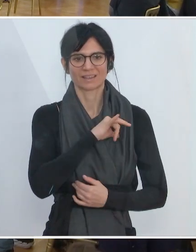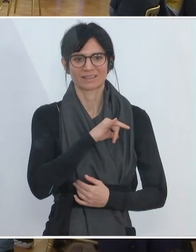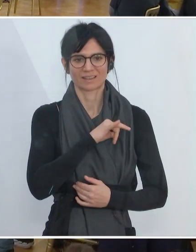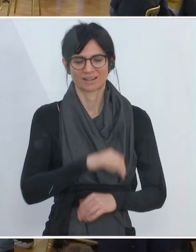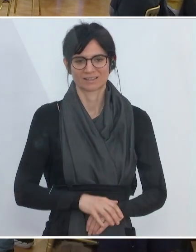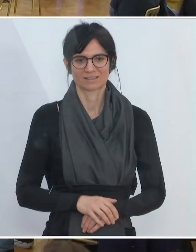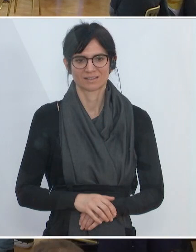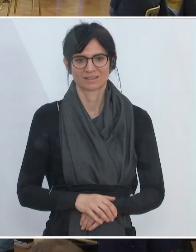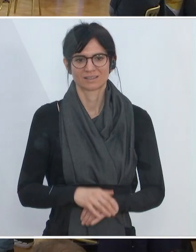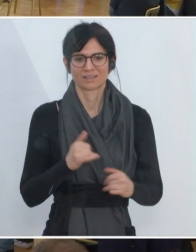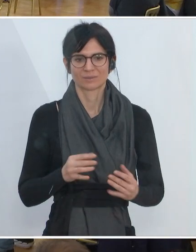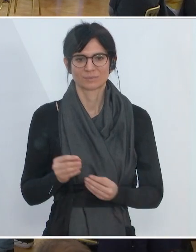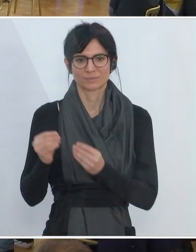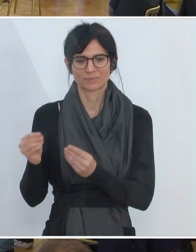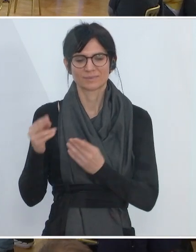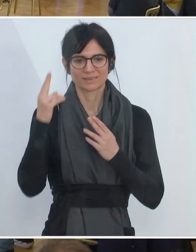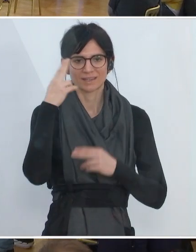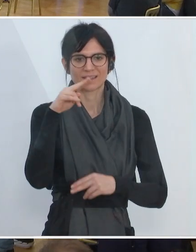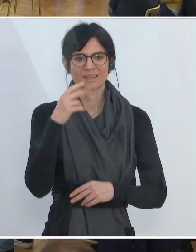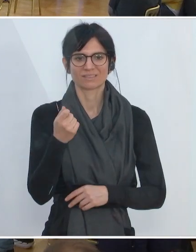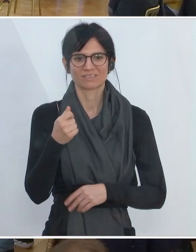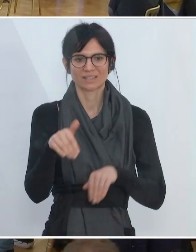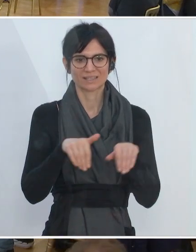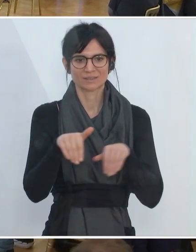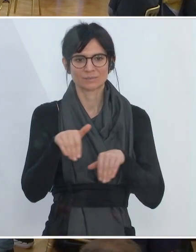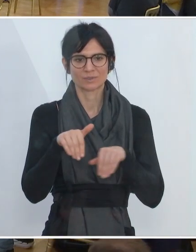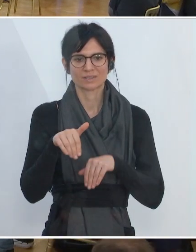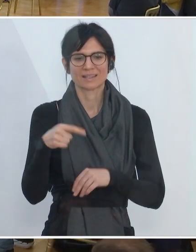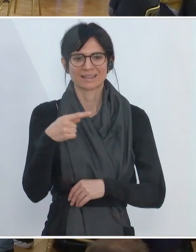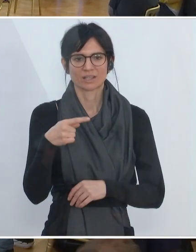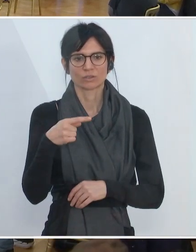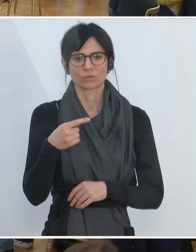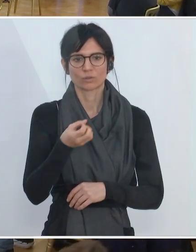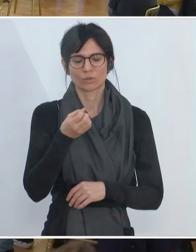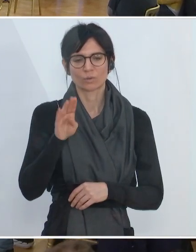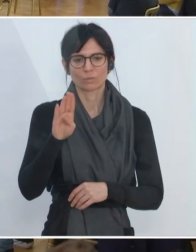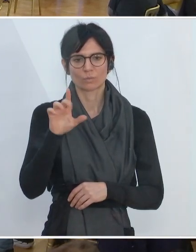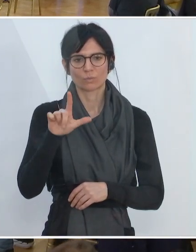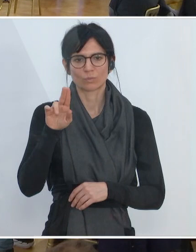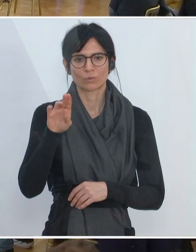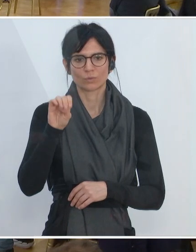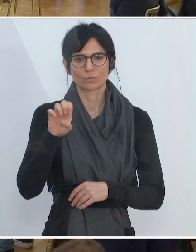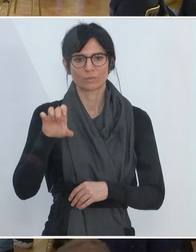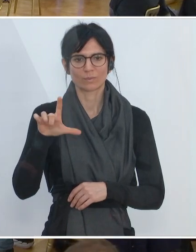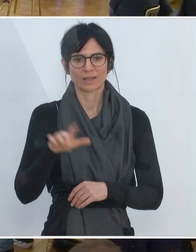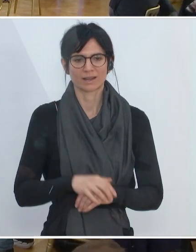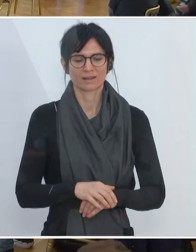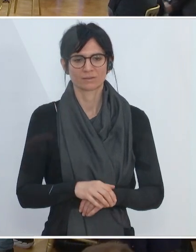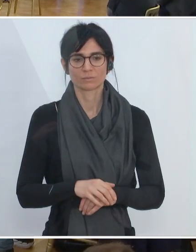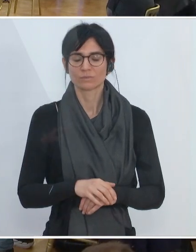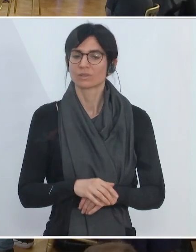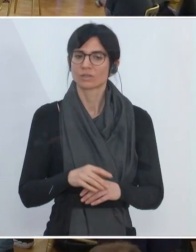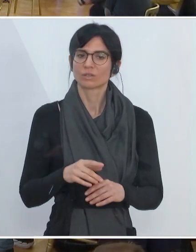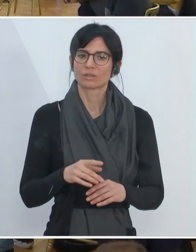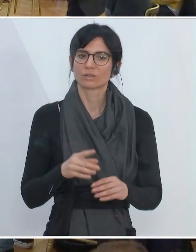Ich darf das Wort weitergeben an Herrn Finanzminister Gernot Blüme. Grüß Gott, meine sehr geehrten Damen und Herren, vielen Dank